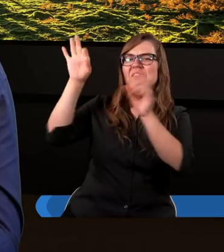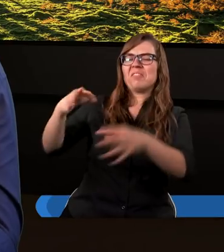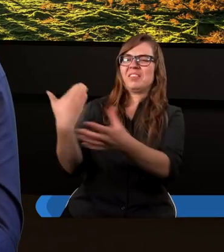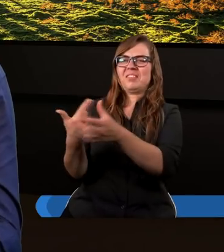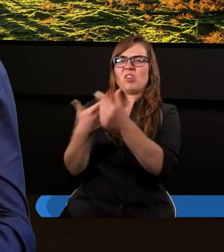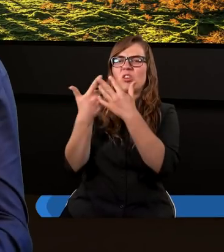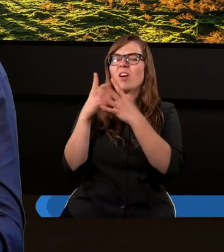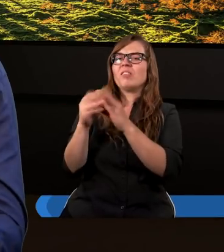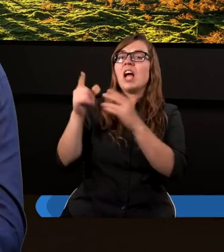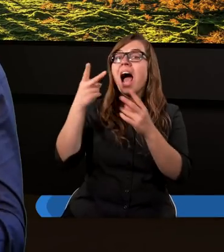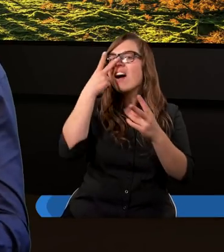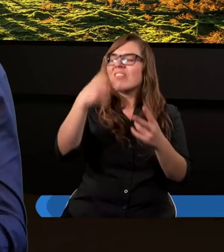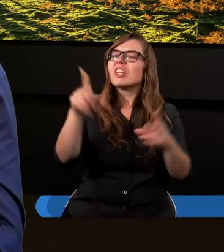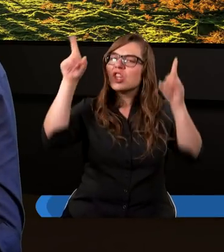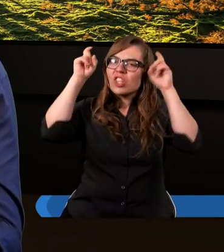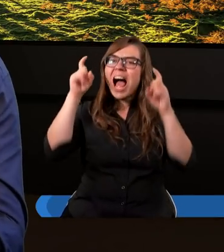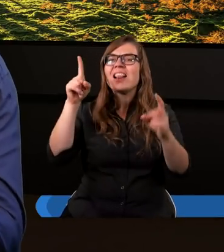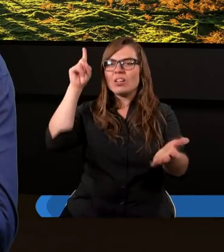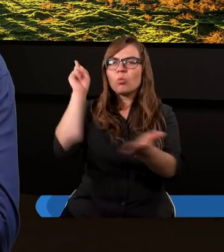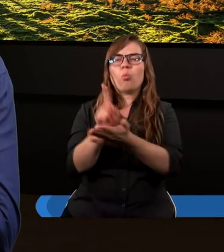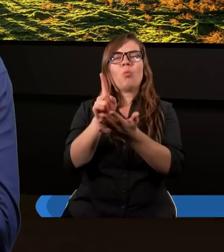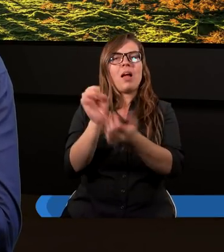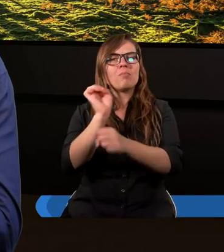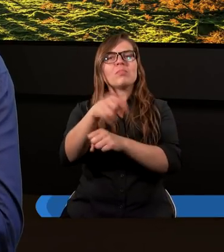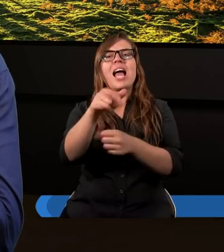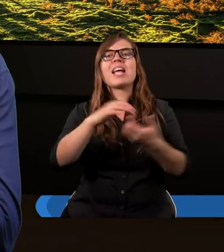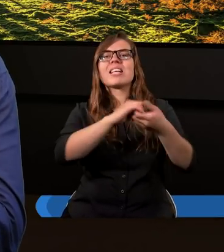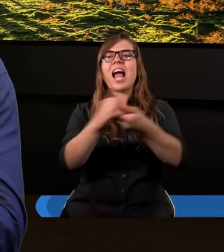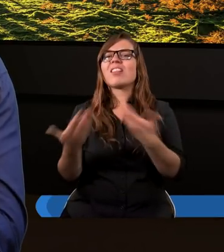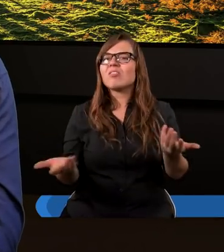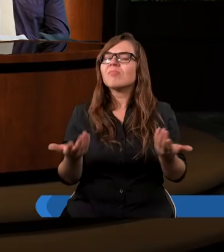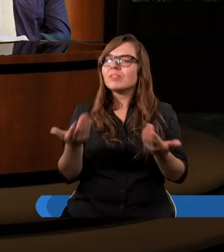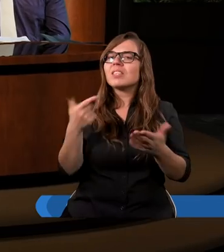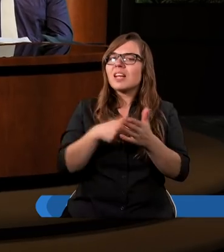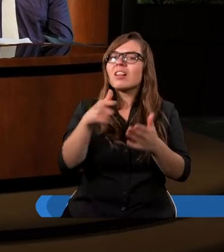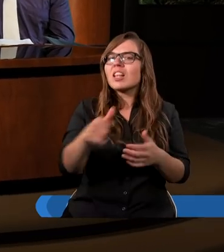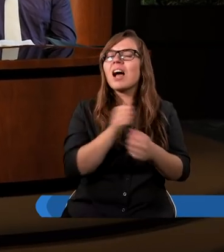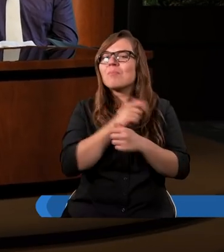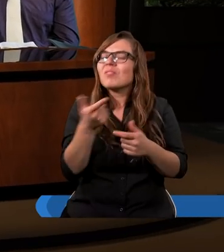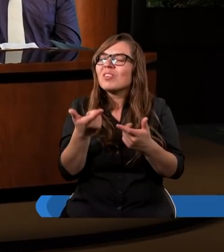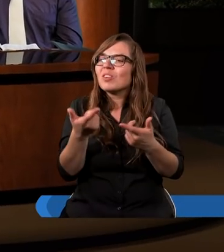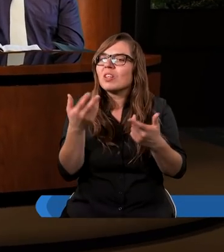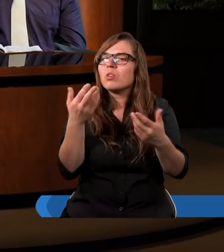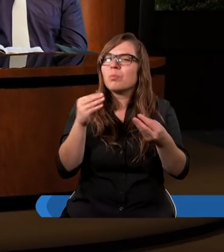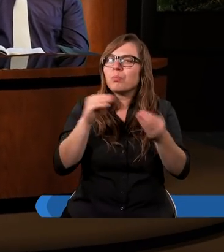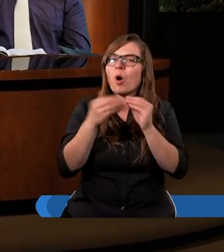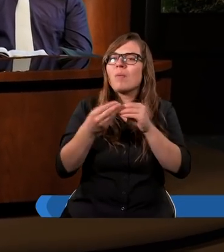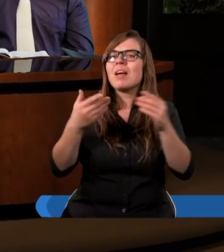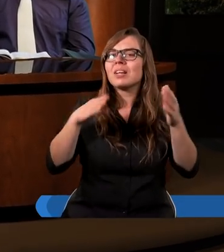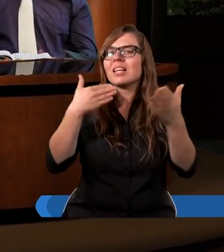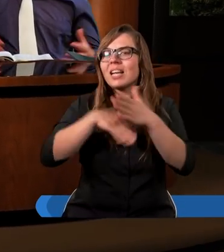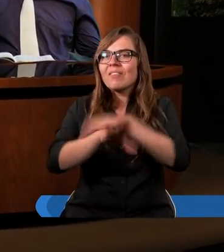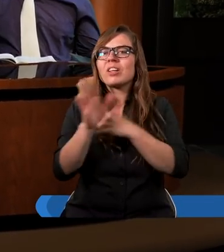ewidentnie szatanowi udało się zburzyć jedność. Jak mu się udało zburzyć jedność, no to miłość również, prawda, zaczęła